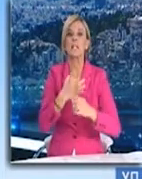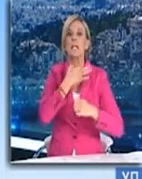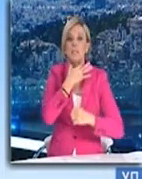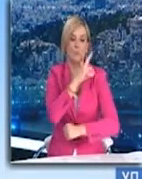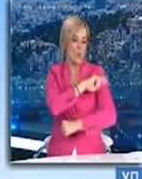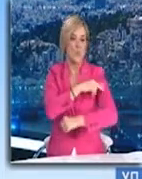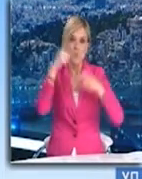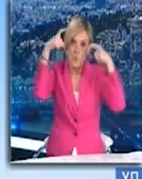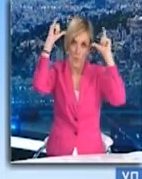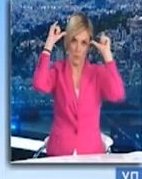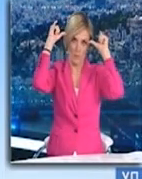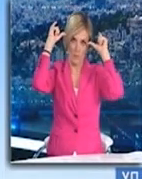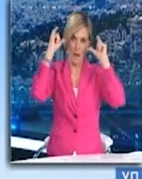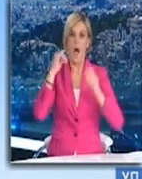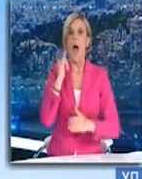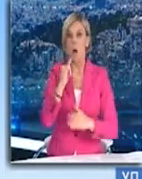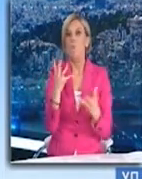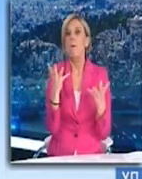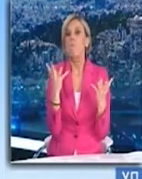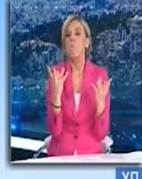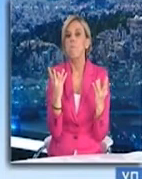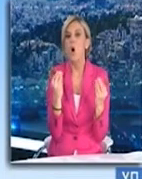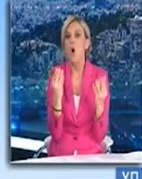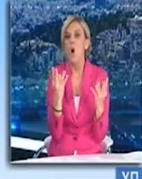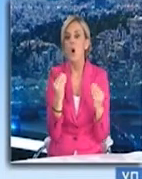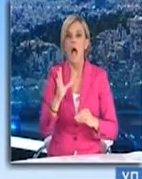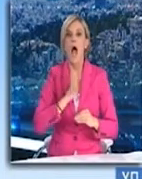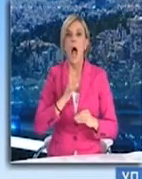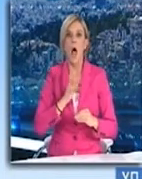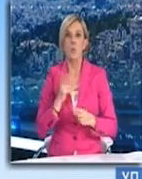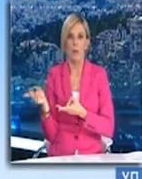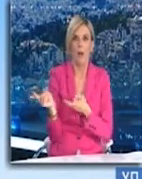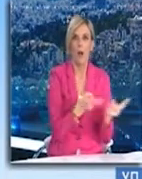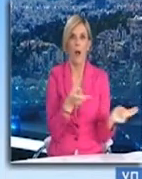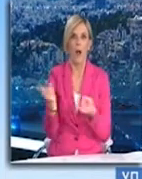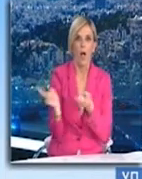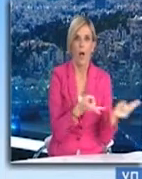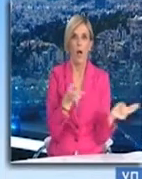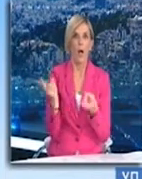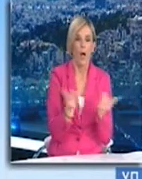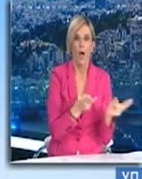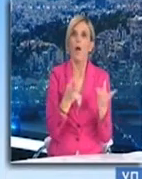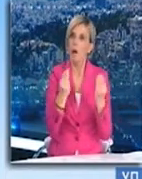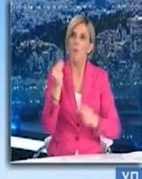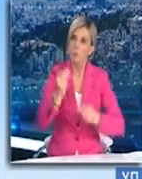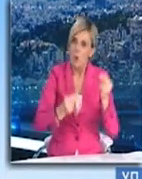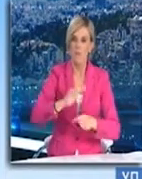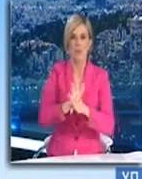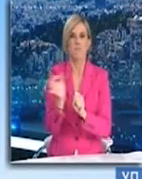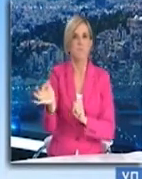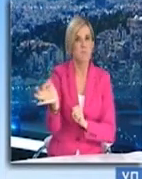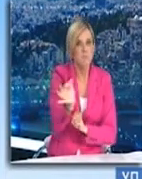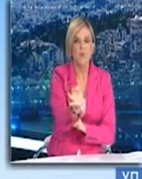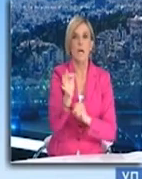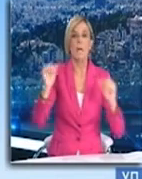ότι δεν έχει μειωθεί η προσέλευση στα νοσοκομεία, όπως στις αγωγές COVID, στις απλές κλινές COVID. Είναι η